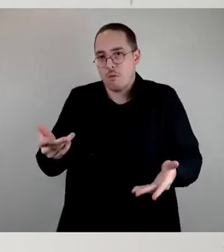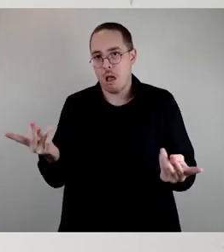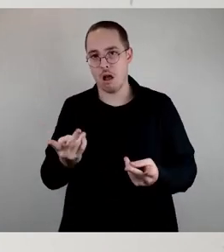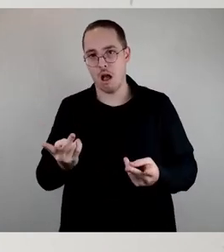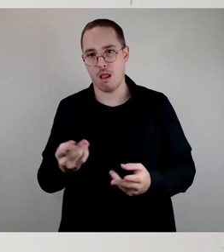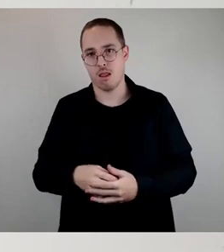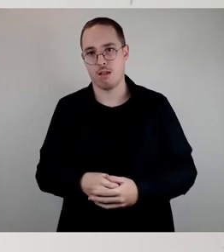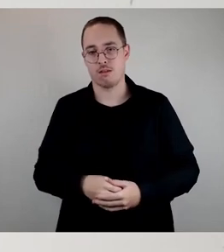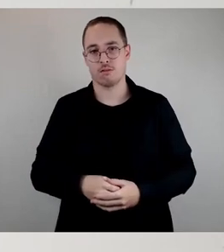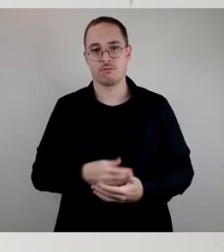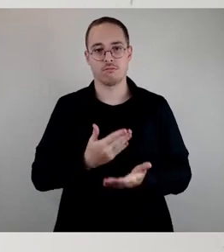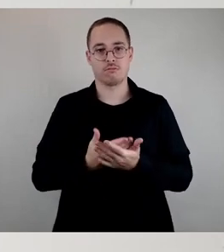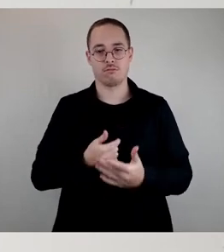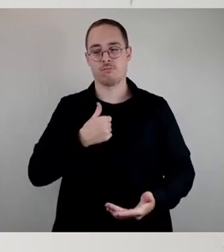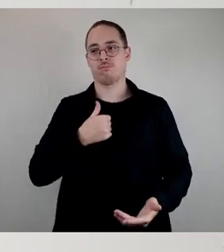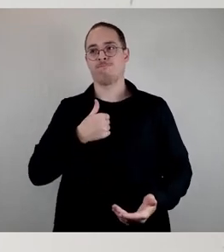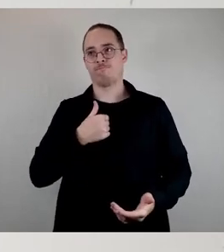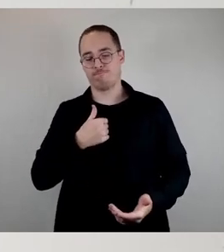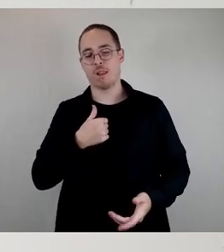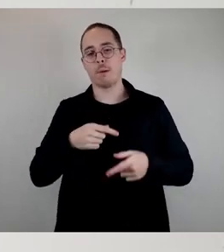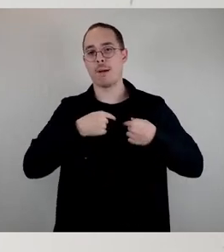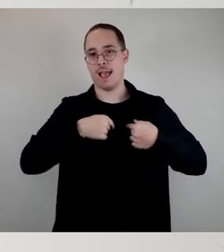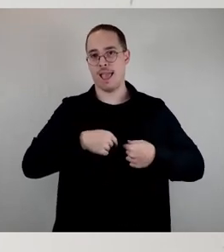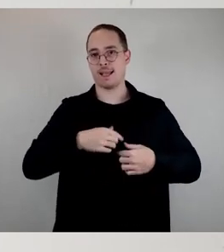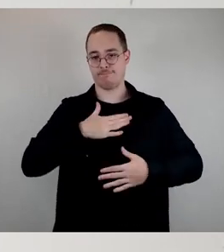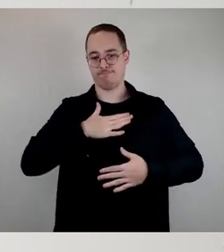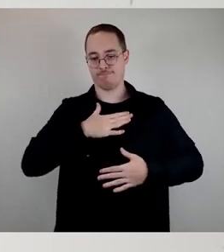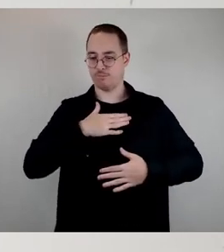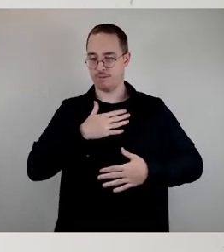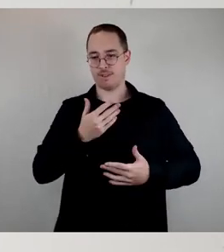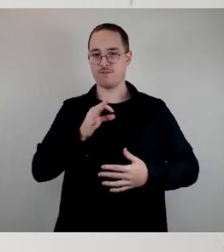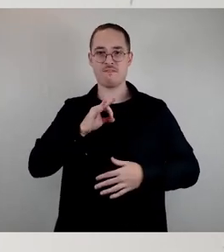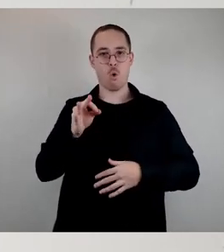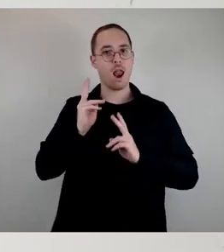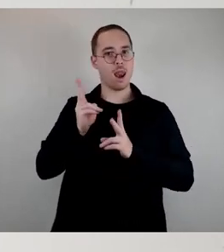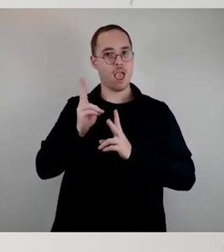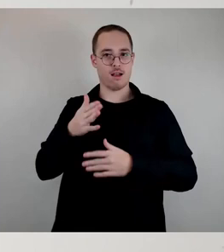mit Herzblut Lehrer, da kann ich die Schulen noch selber beraten.